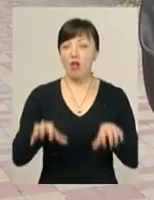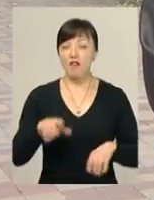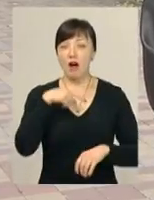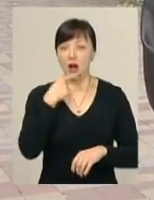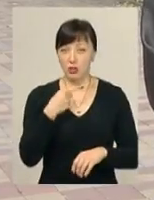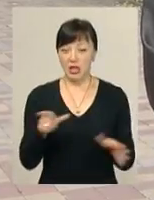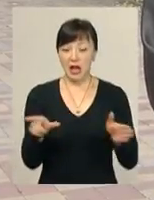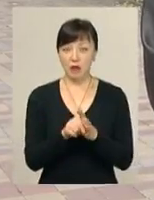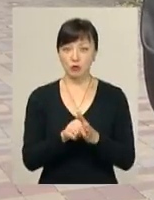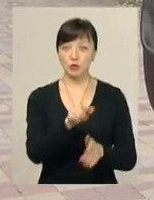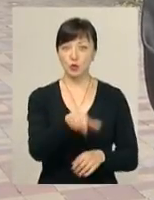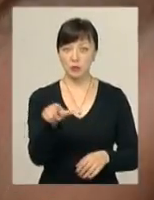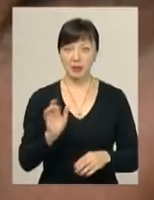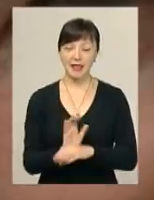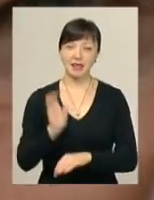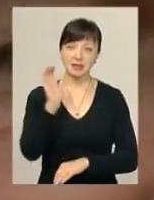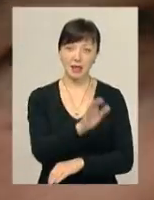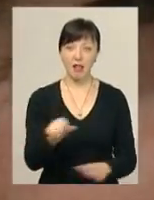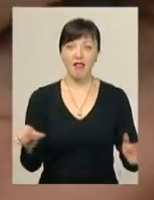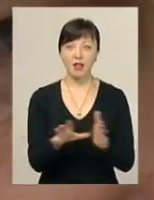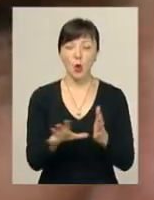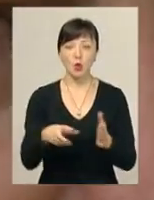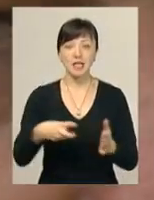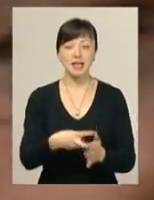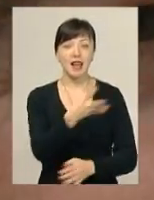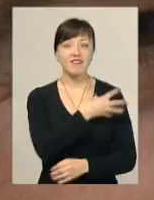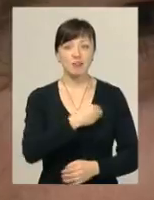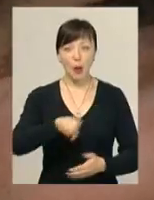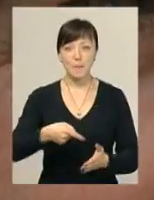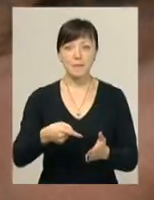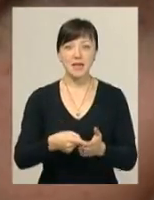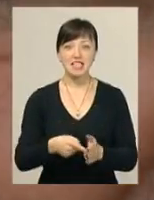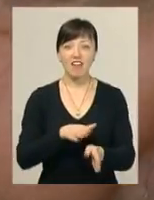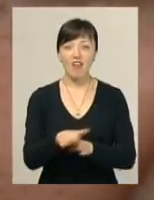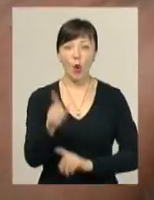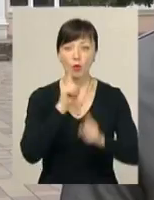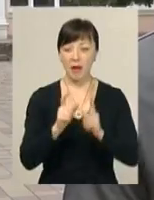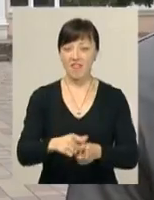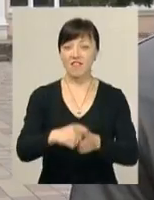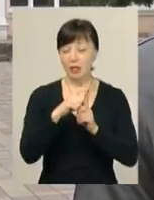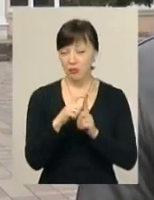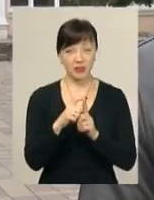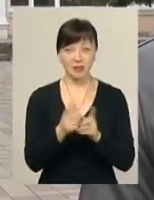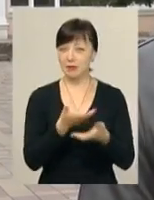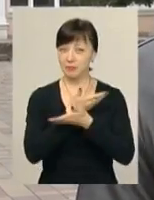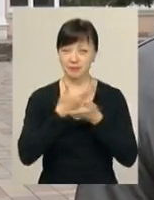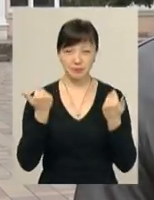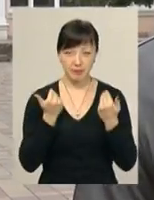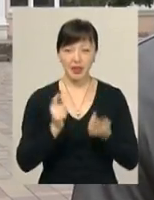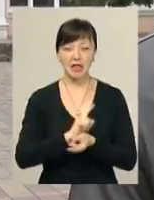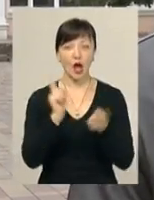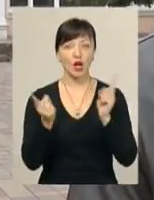запевняє, разом з громадою надіслали електронного листа львівському міськвиконкому. Та відповіді, звісно, не отримали.